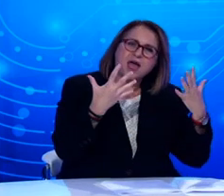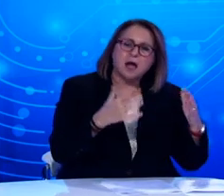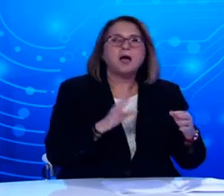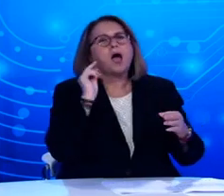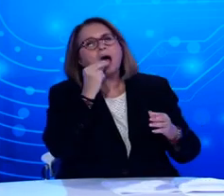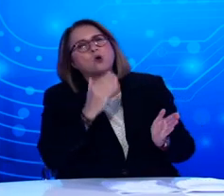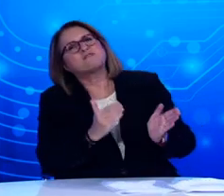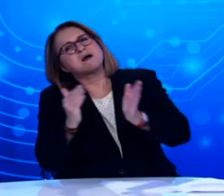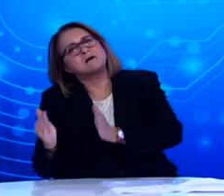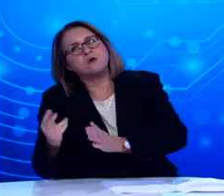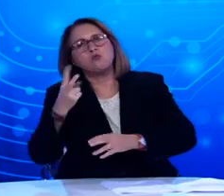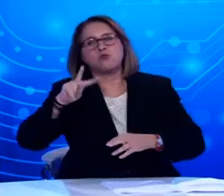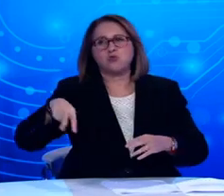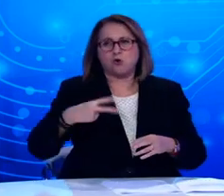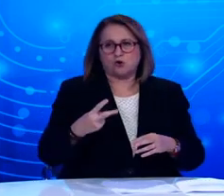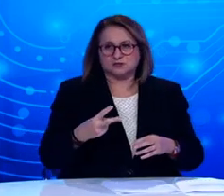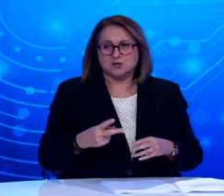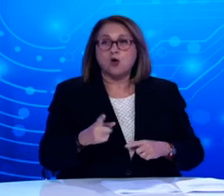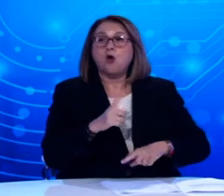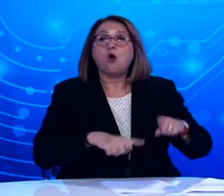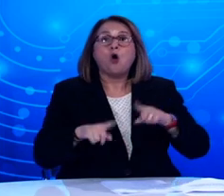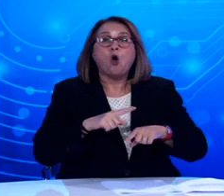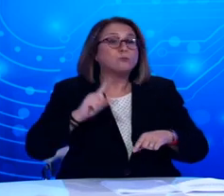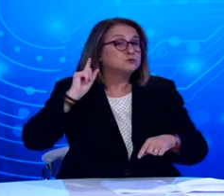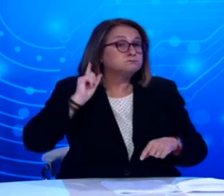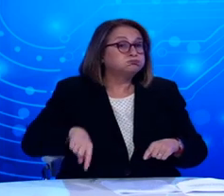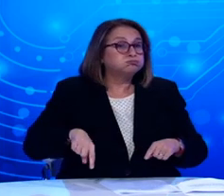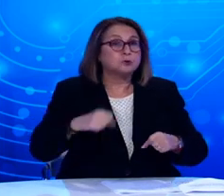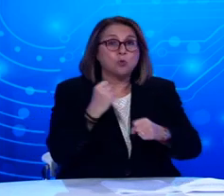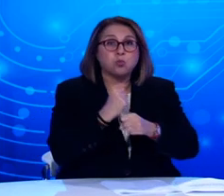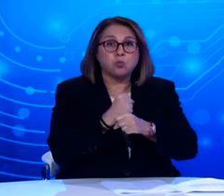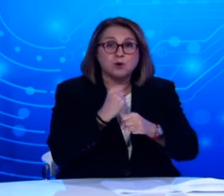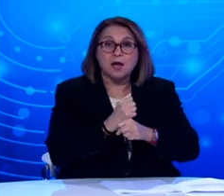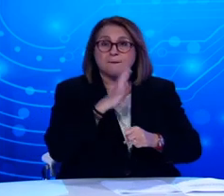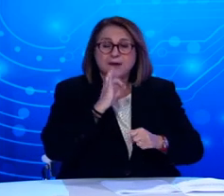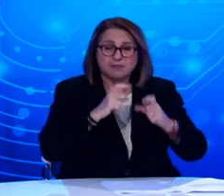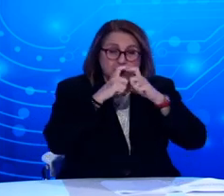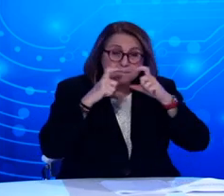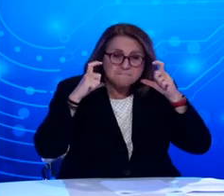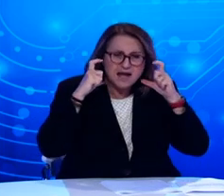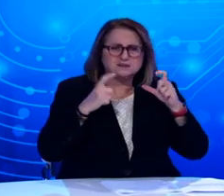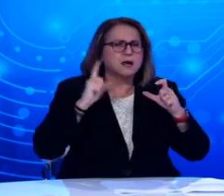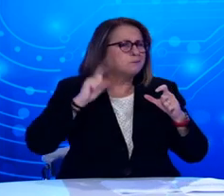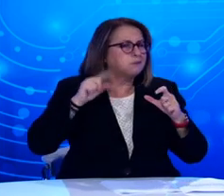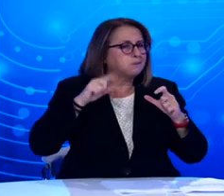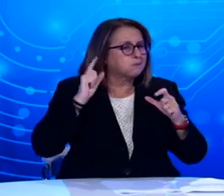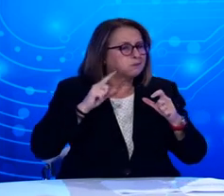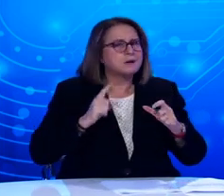εργαζομένους που δεν τηρούν τα μέτρα ατομικής προστασίας στους χώρους εργασίας. Δηλαδή την υποχρεωτική χρήση μάσκας.